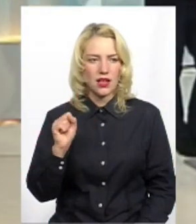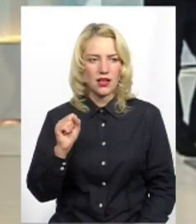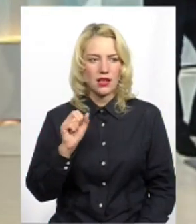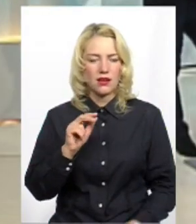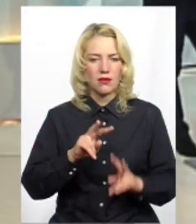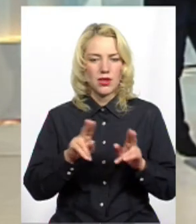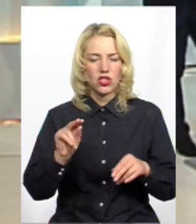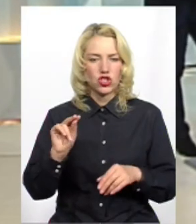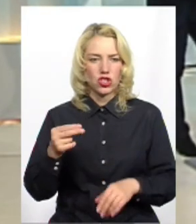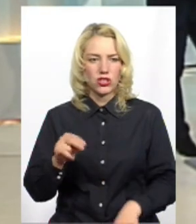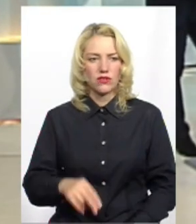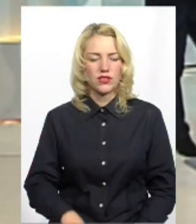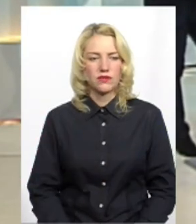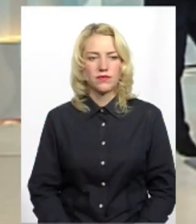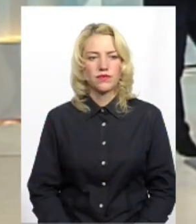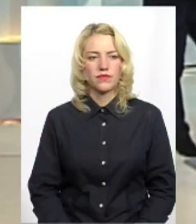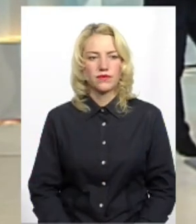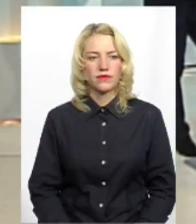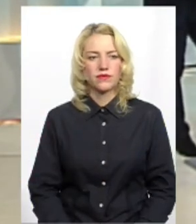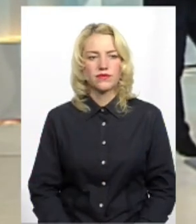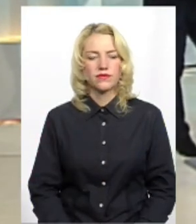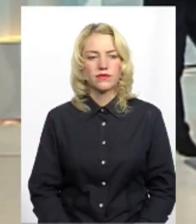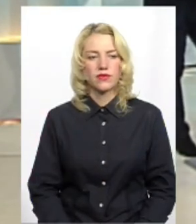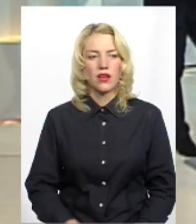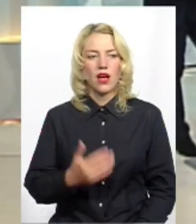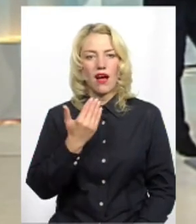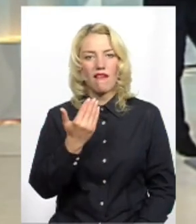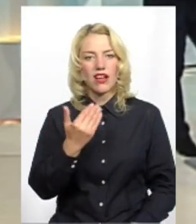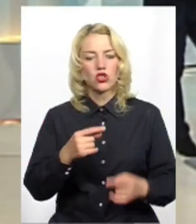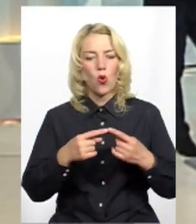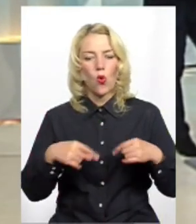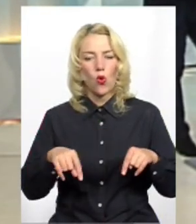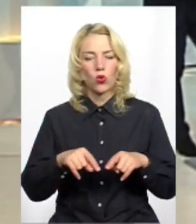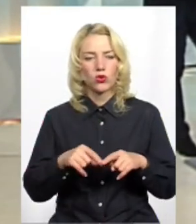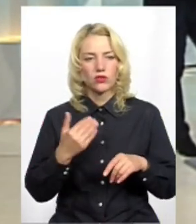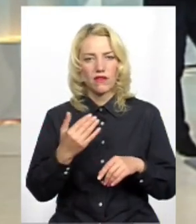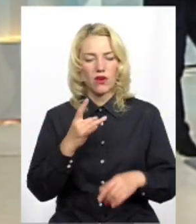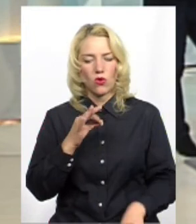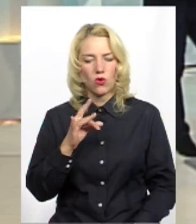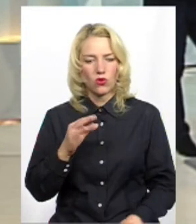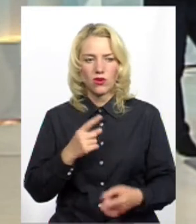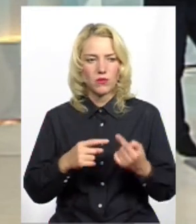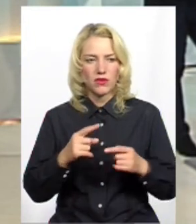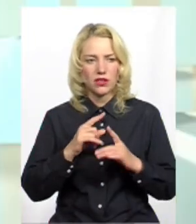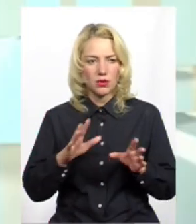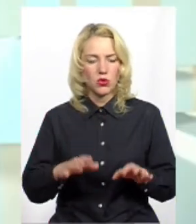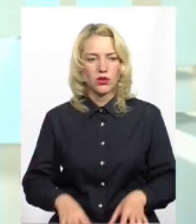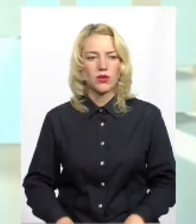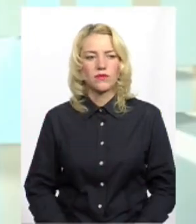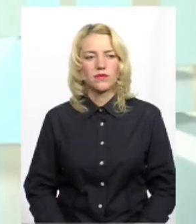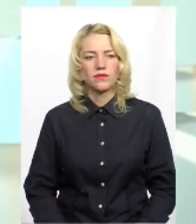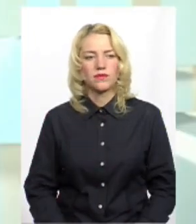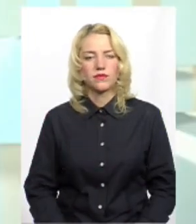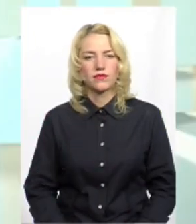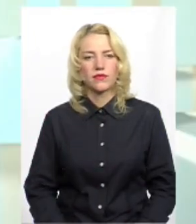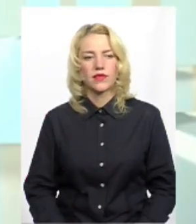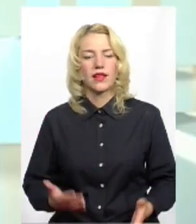Чернігівщині. Так, ну, мається на увазі по округу, де протікає найдовше. Ну, все, не будемо. Це такий